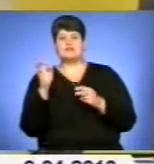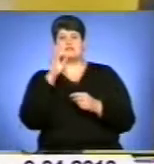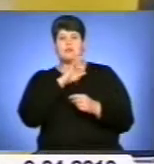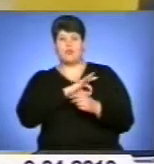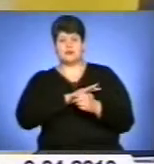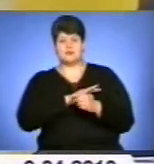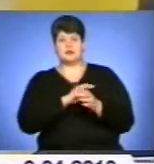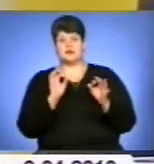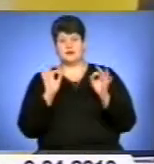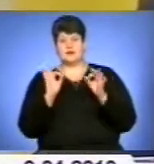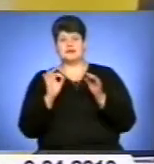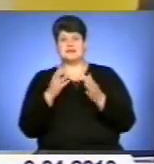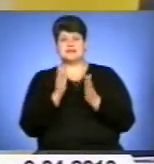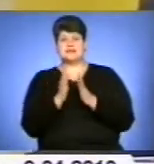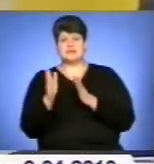лізингу?